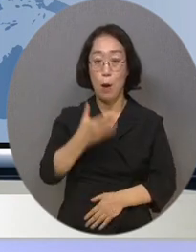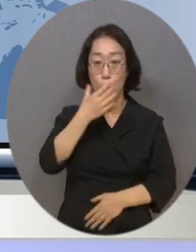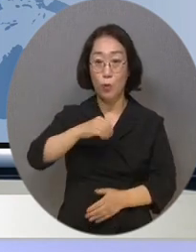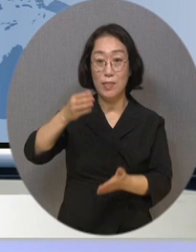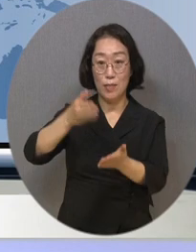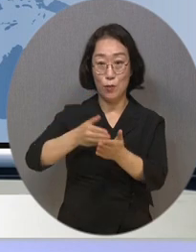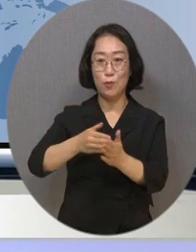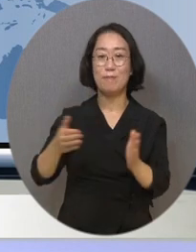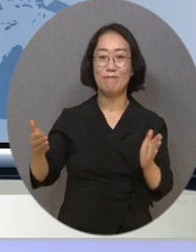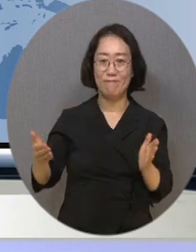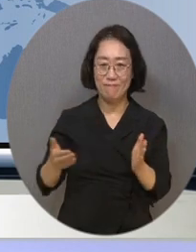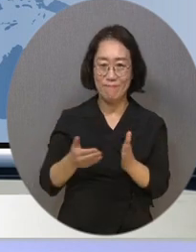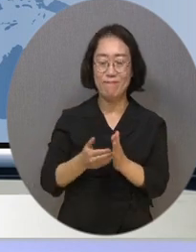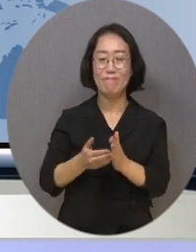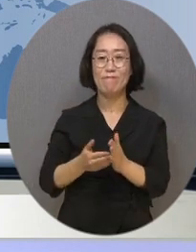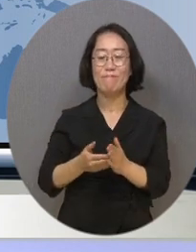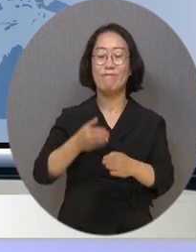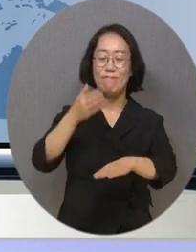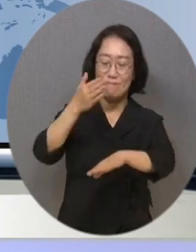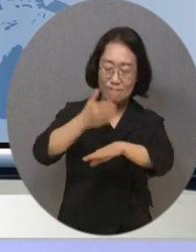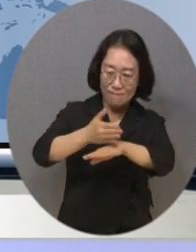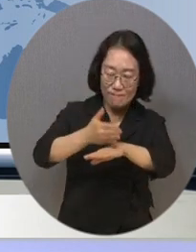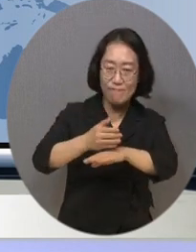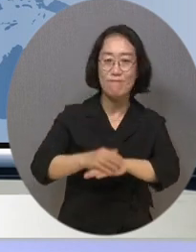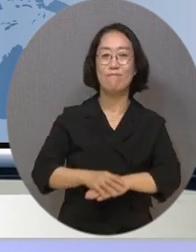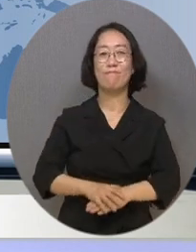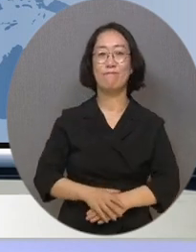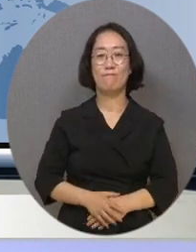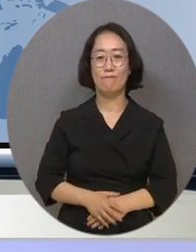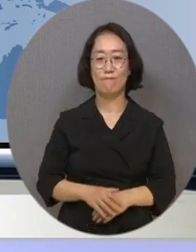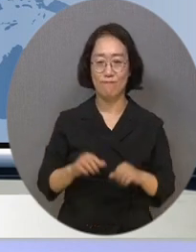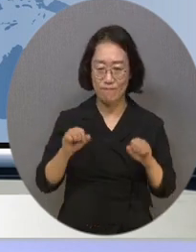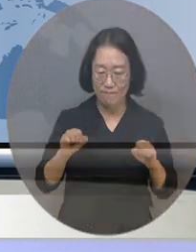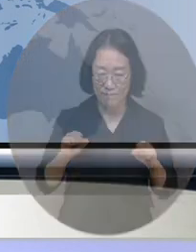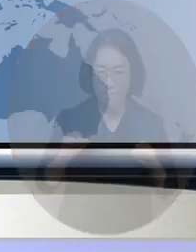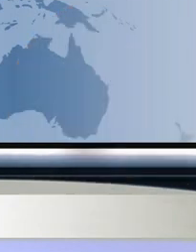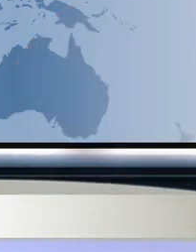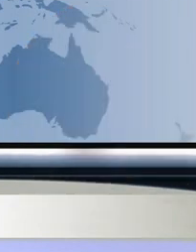복지TV 뉴스24를 마칩니다. 시청해주신 여러분 고맙습니다.